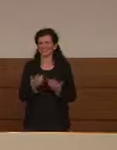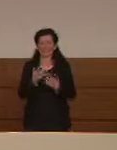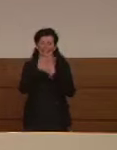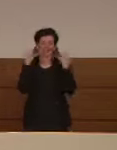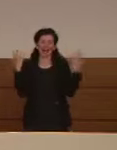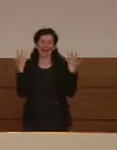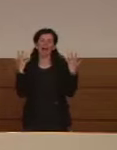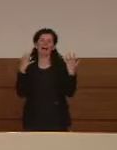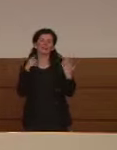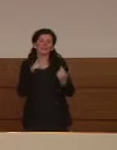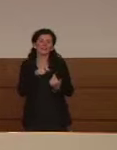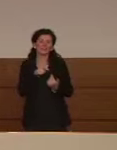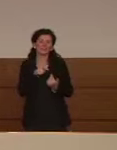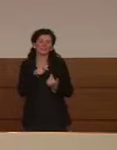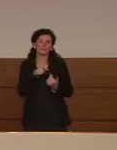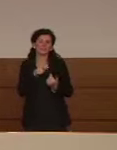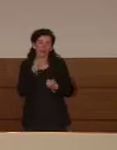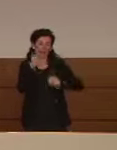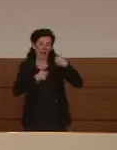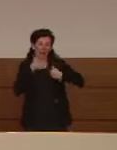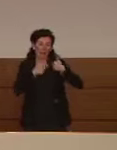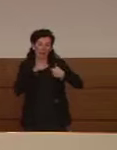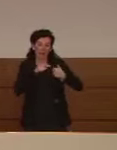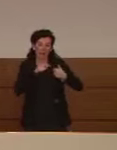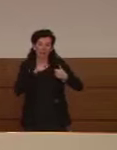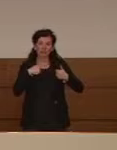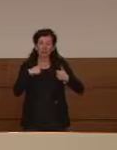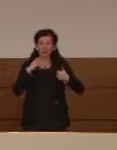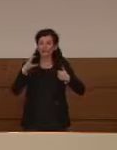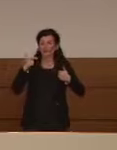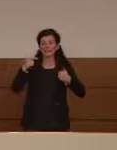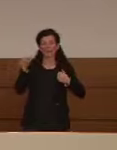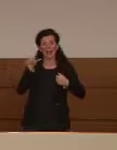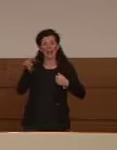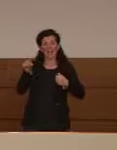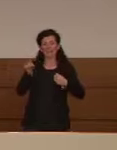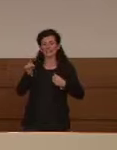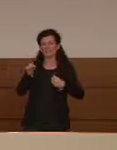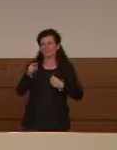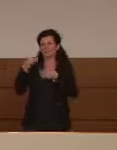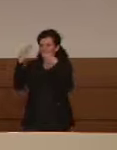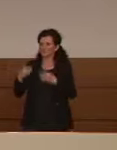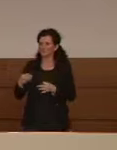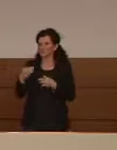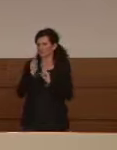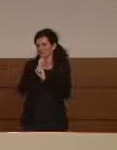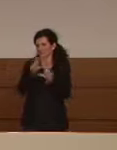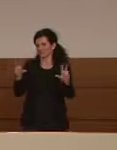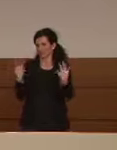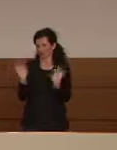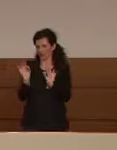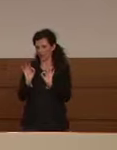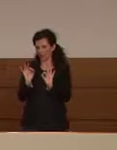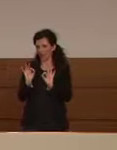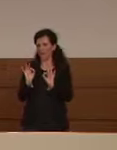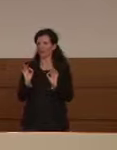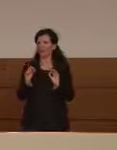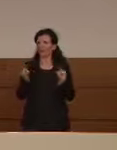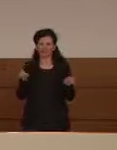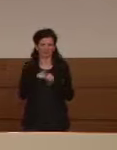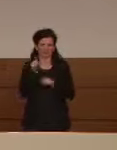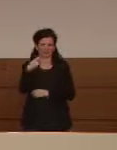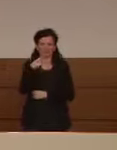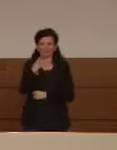chiaramente non mi sembra che il CTS si sia ancora espresso in maniera definitiva dopo è chiaro come lei ricordava